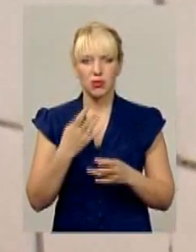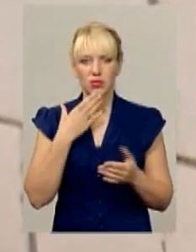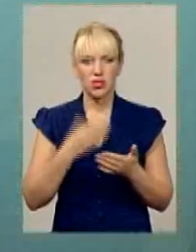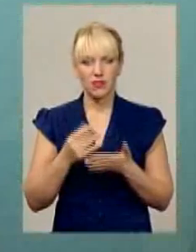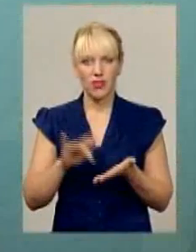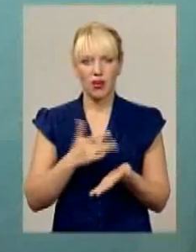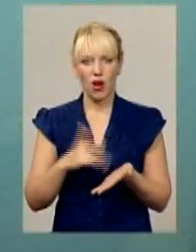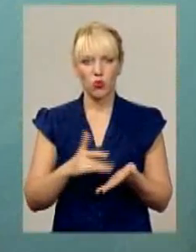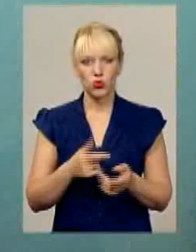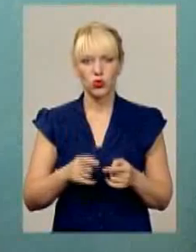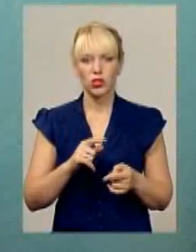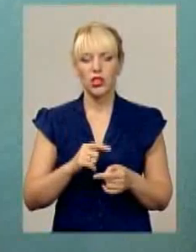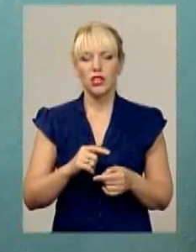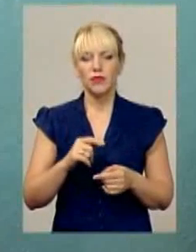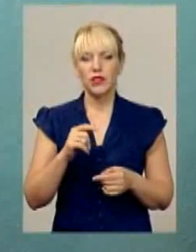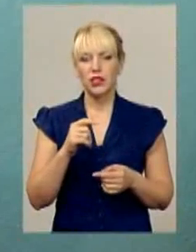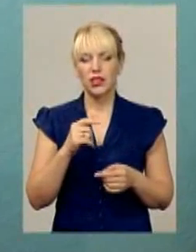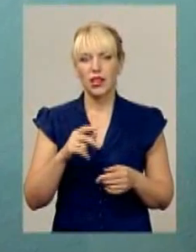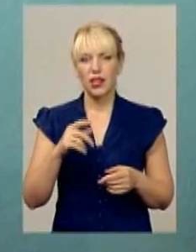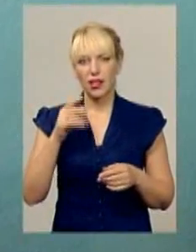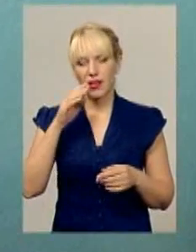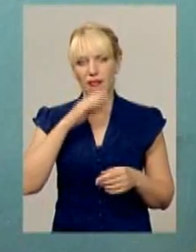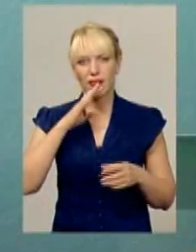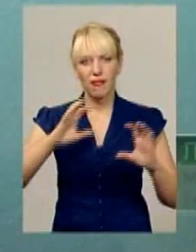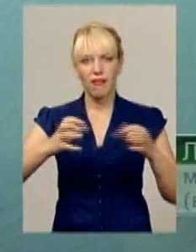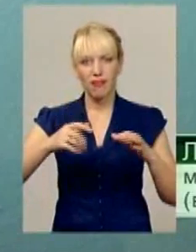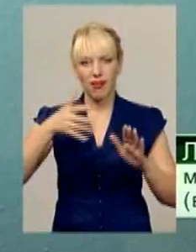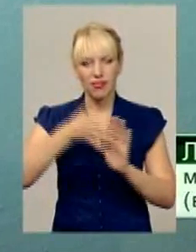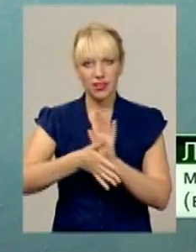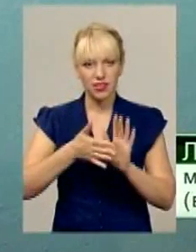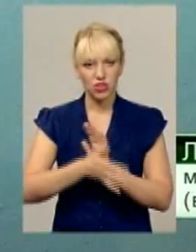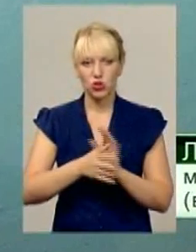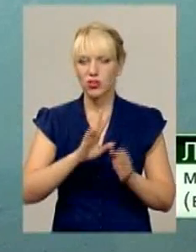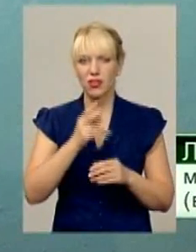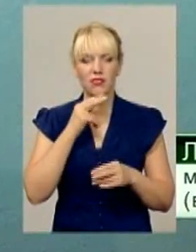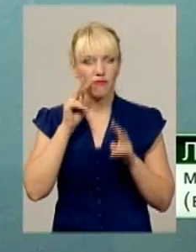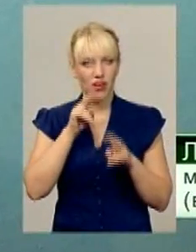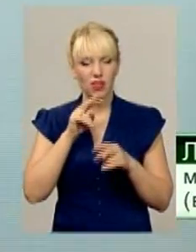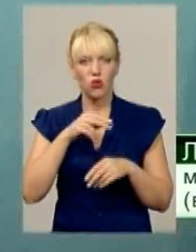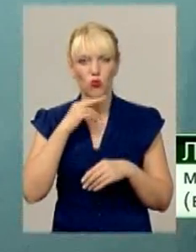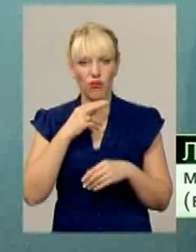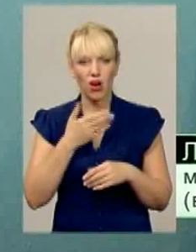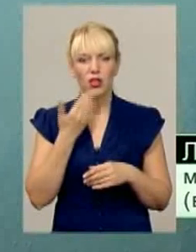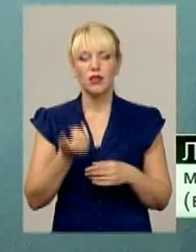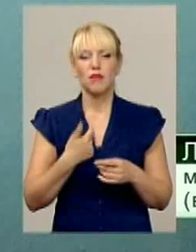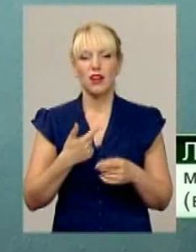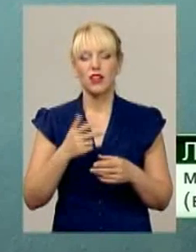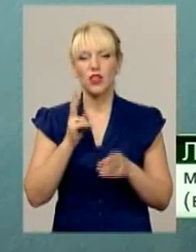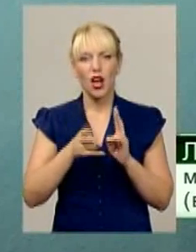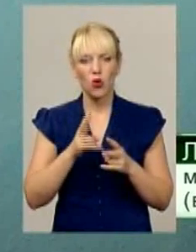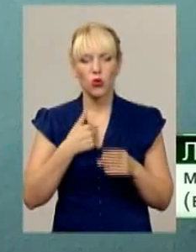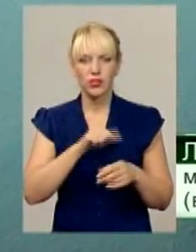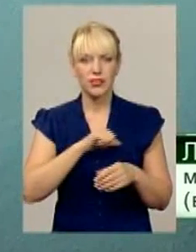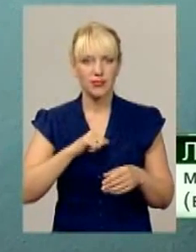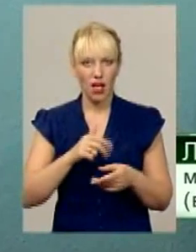рахунок. Крани течуть, не завжди звертають на це увагу. На кухню ми міняли за свої кошти кран. Ми звертаємося, але